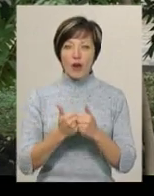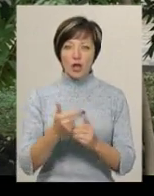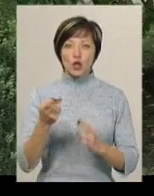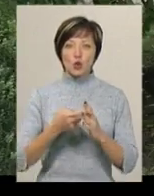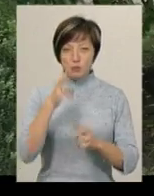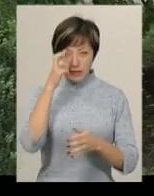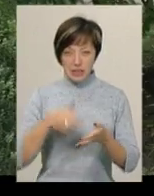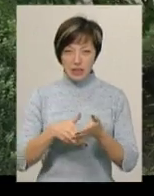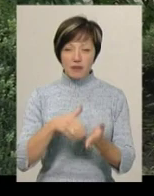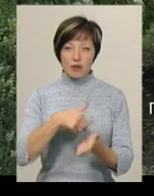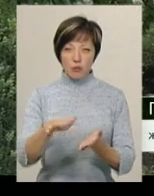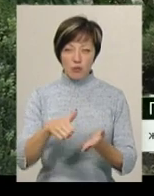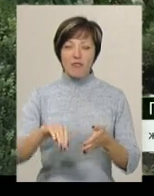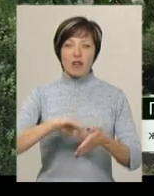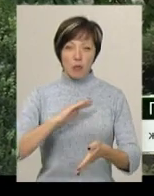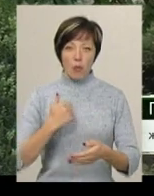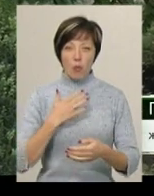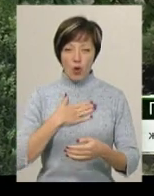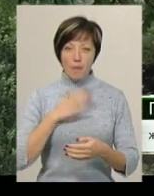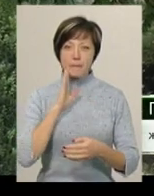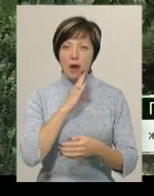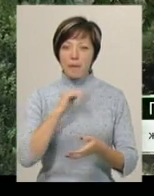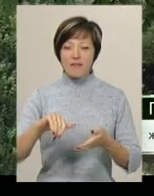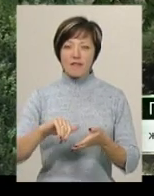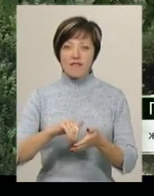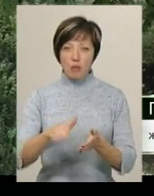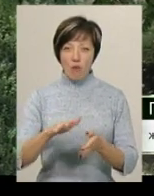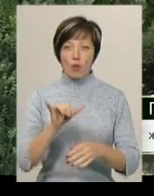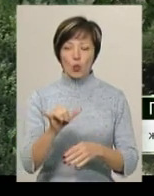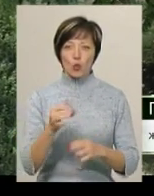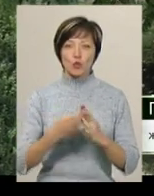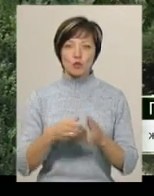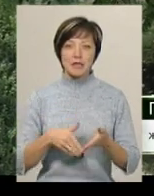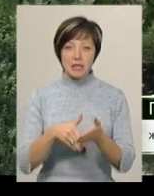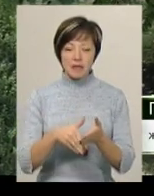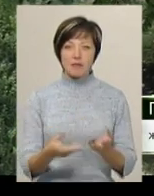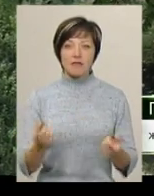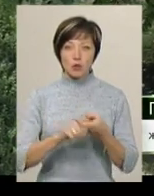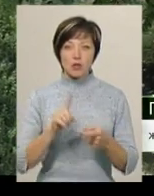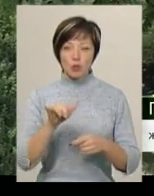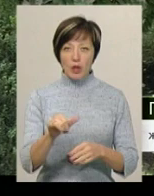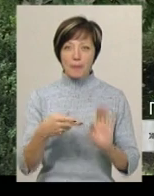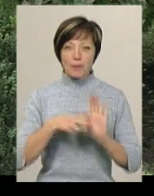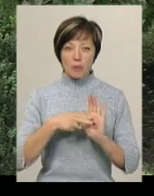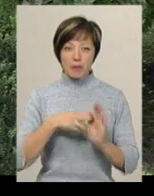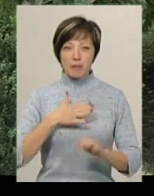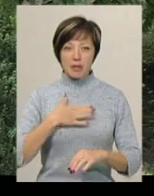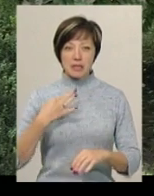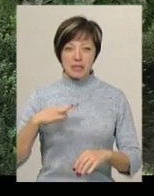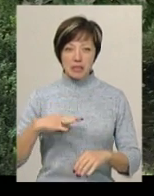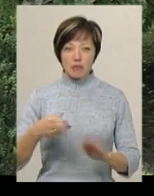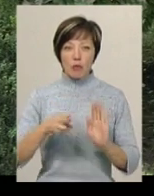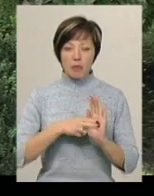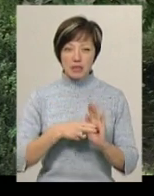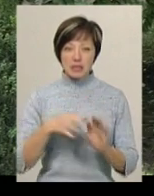відмовили. В цьому році нам, моїй мамі, відмовили в субсидії в зв'язку з тим, що в неї прописаний мій син і